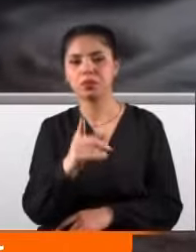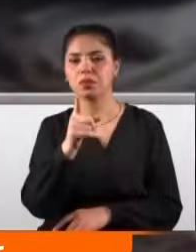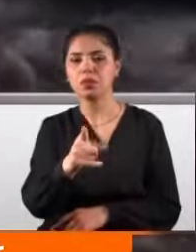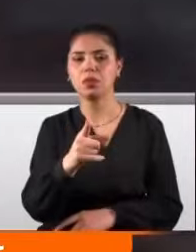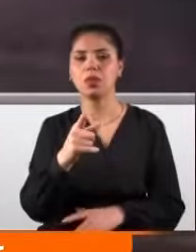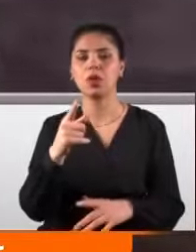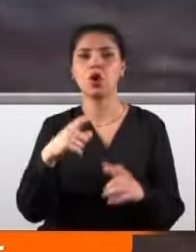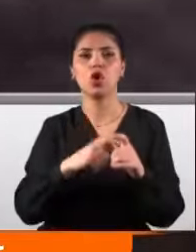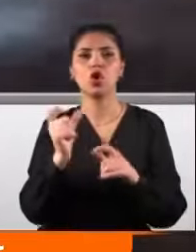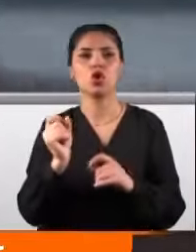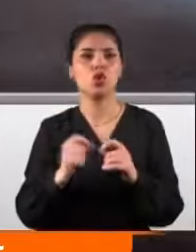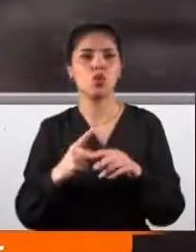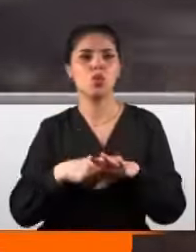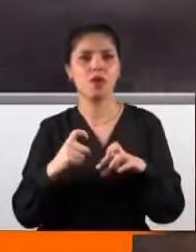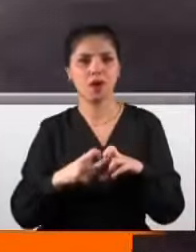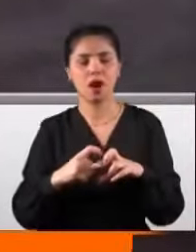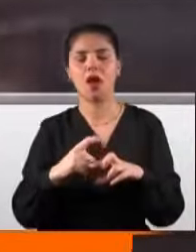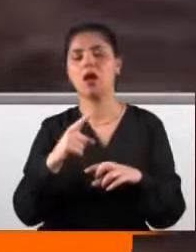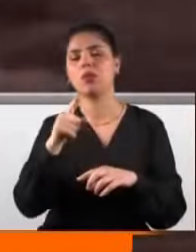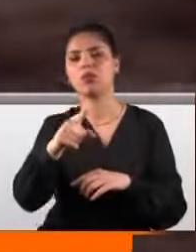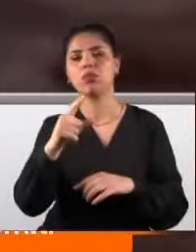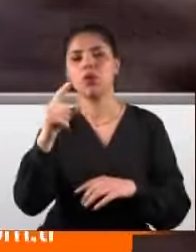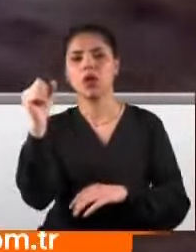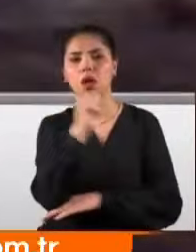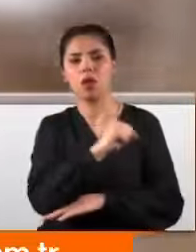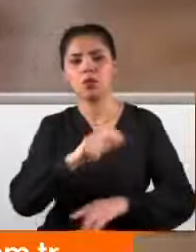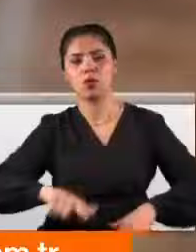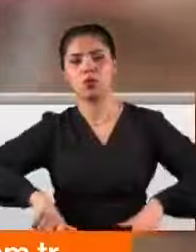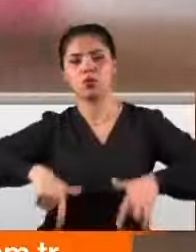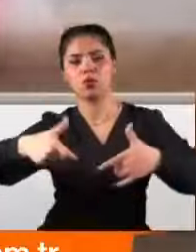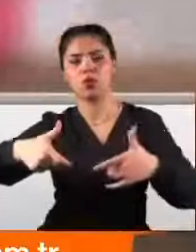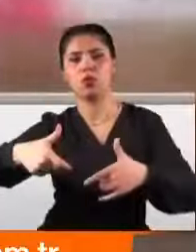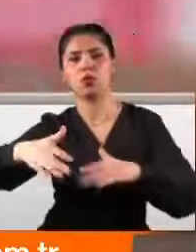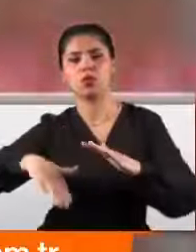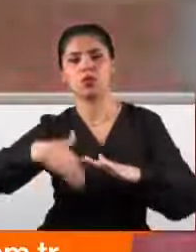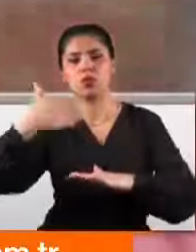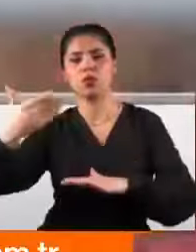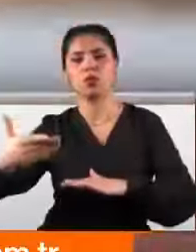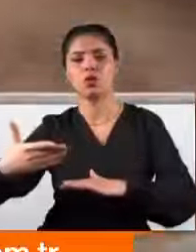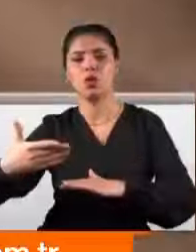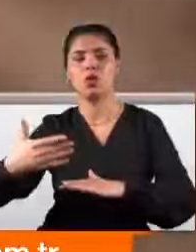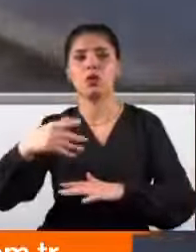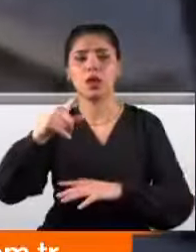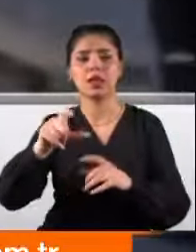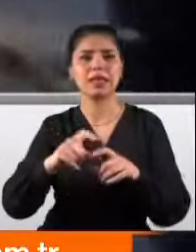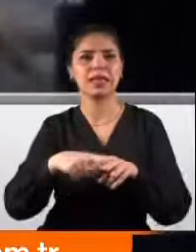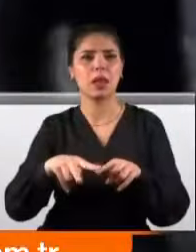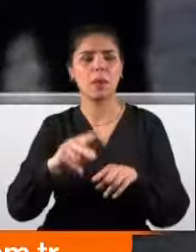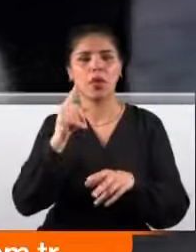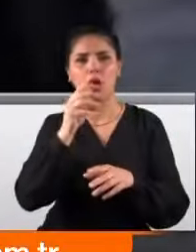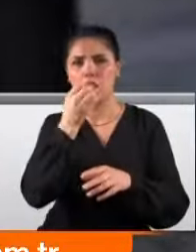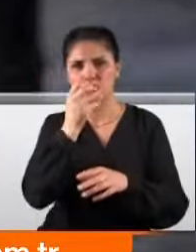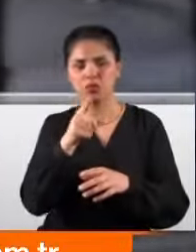hükümet ofisinin önünde döktü. Gübreleri itinayla zemine yaydıktan sonra saman balyalarını da bina önüne indiren